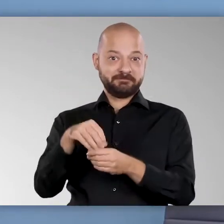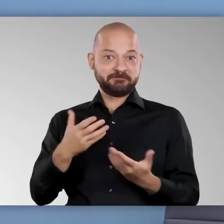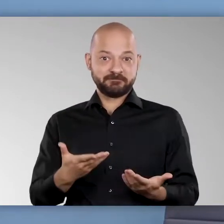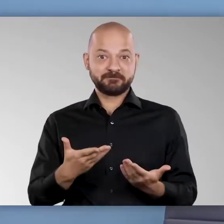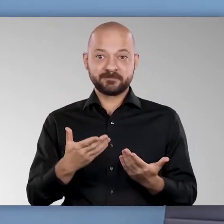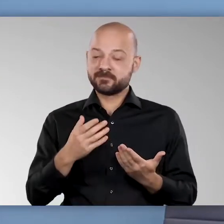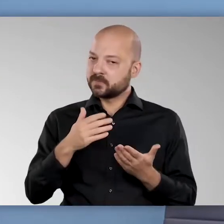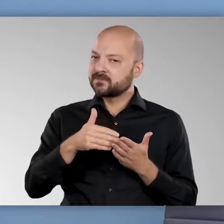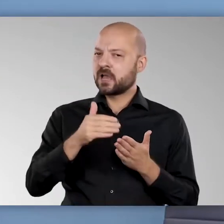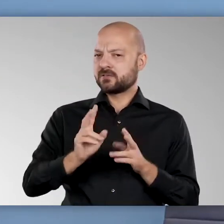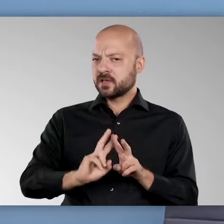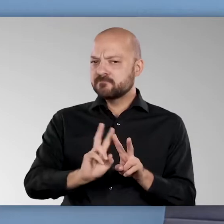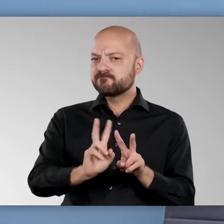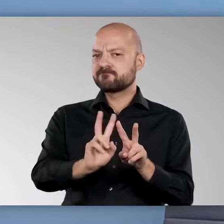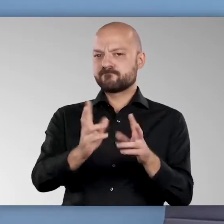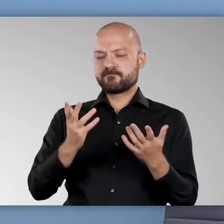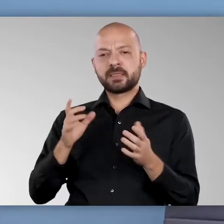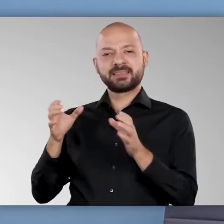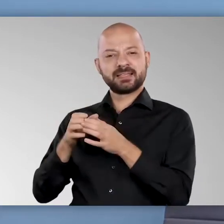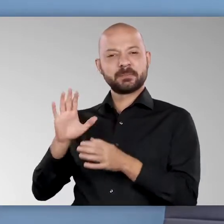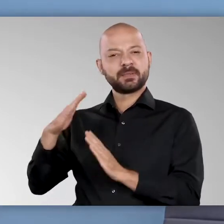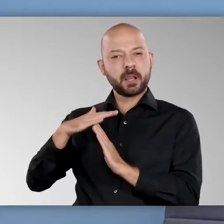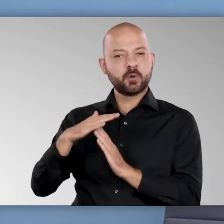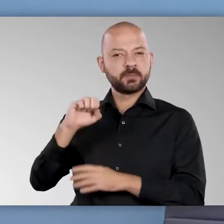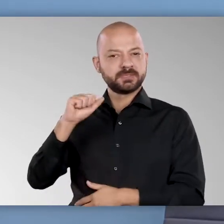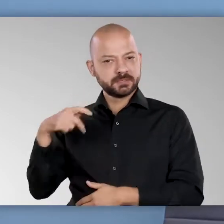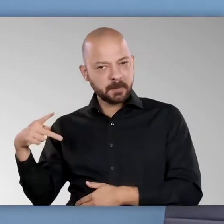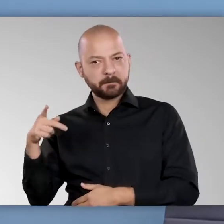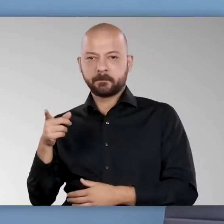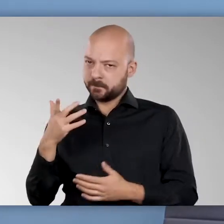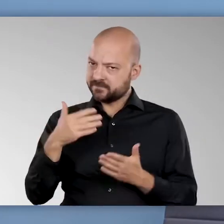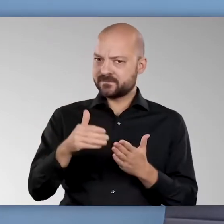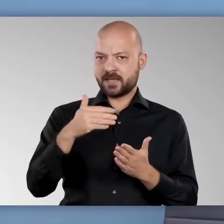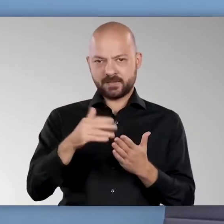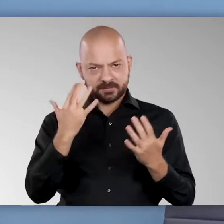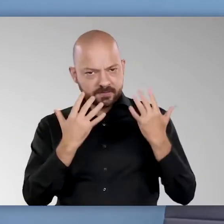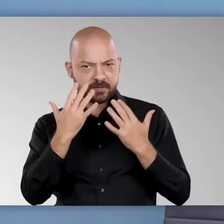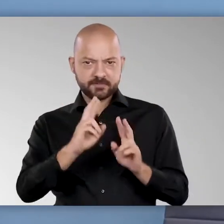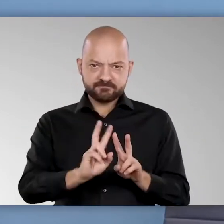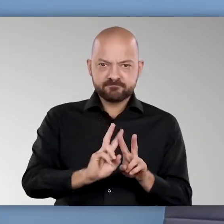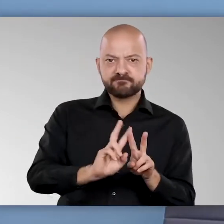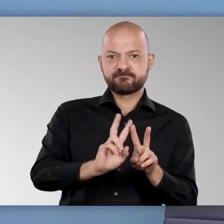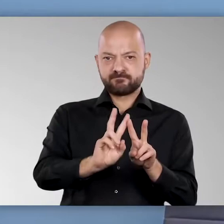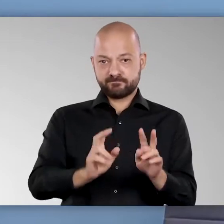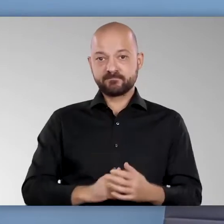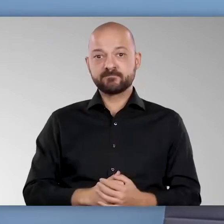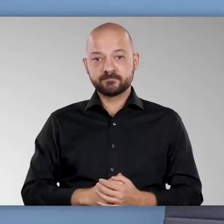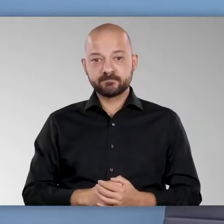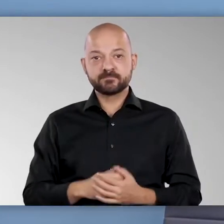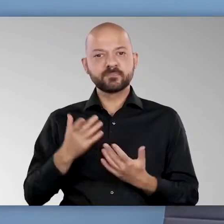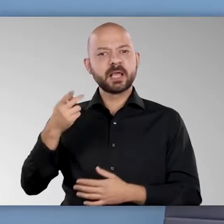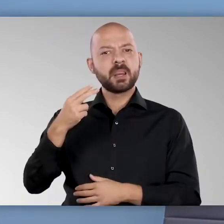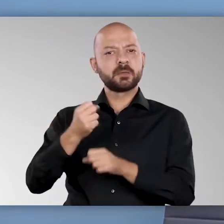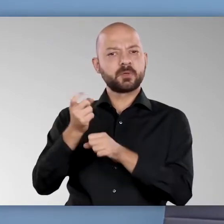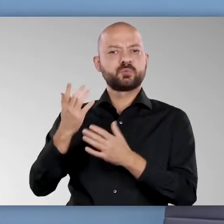Wir haben sie auch beständig besser gemacht. Und vor allem die Teams bei der Telekom und SAP haben sie beständig besser